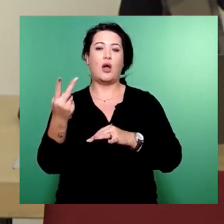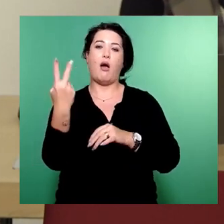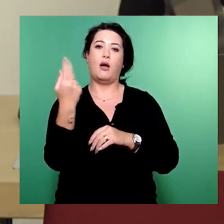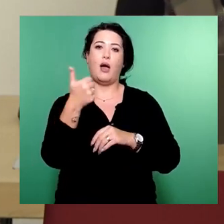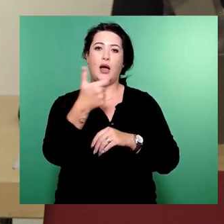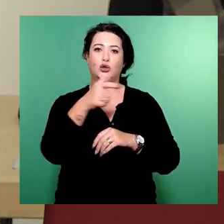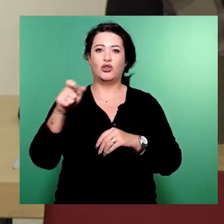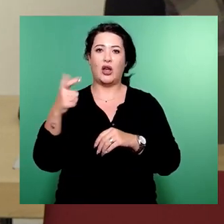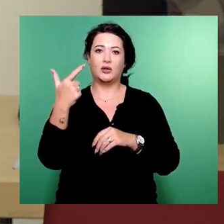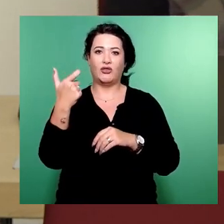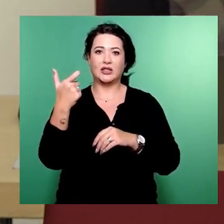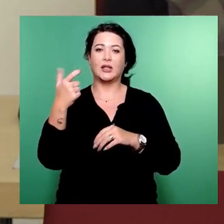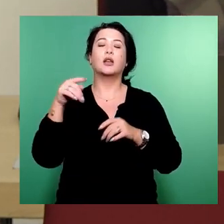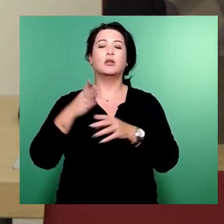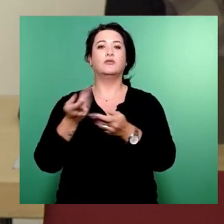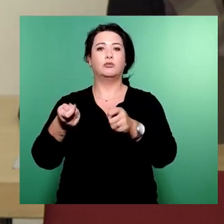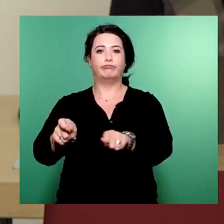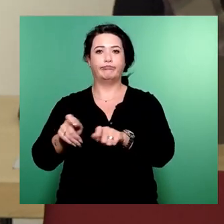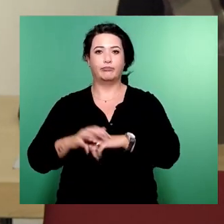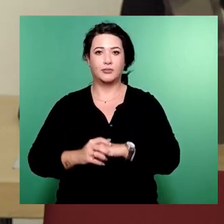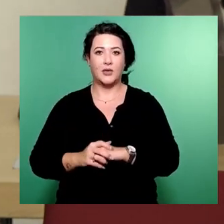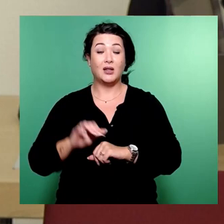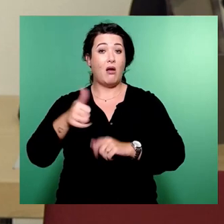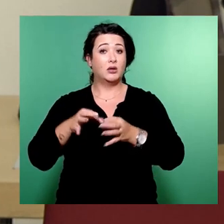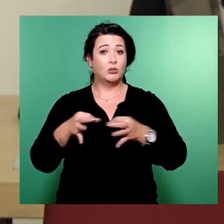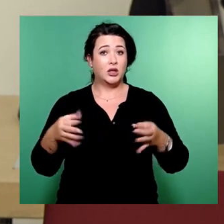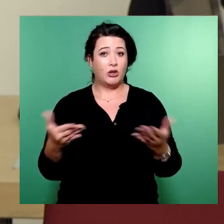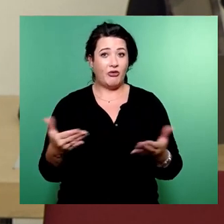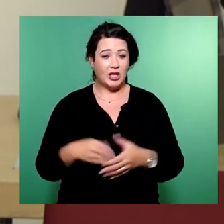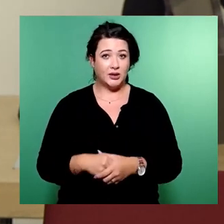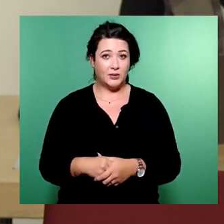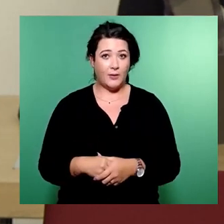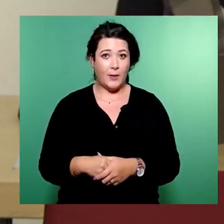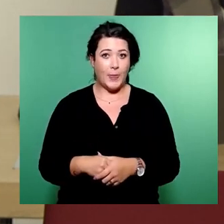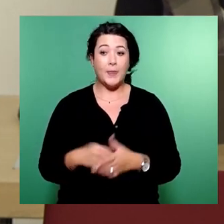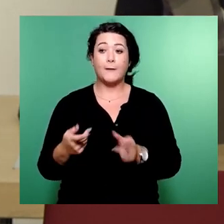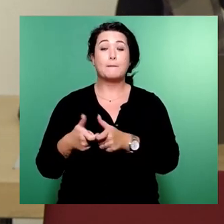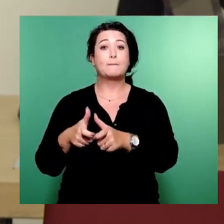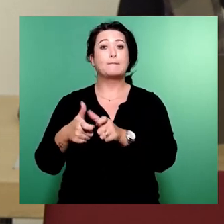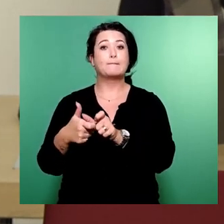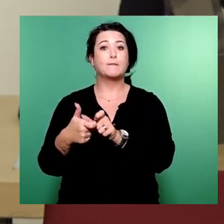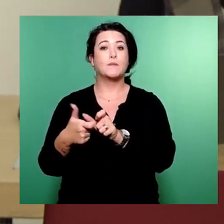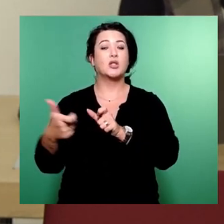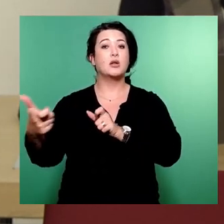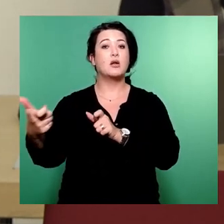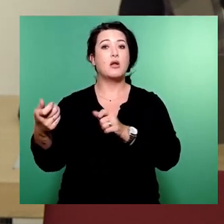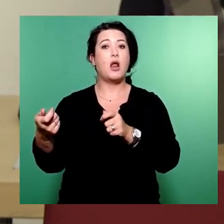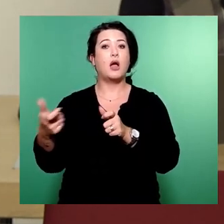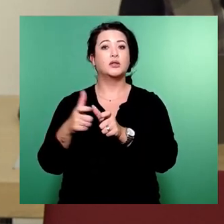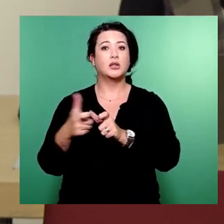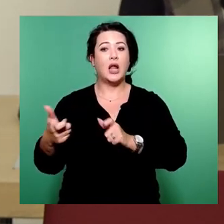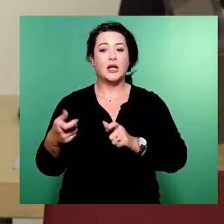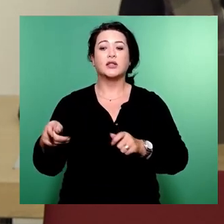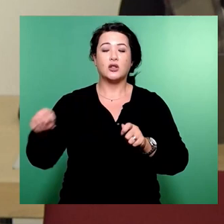Maßnahme im Paket ist die Abmarkierung des Gleisbereichs auf der Tolkewitzer Straße zwischen Reinhard-Becker-Straße und Kretschmar